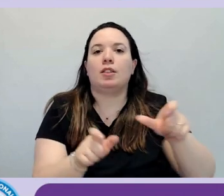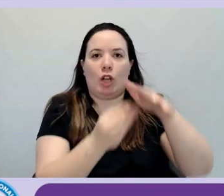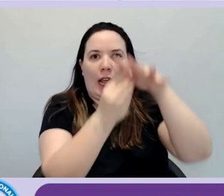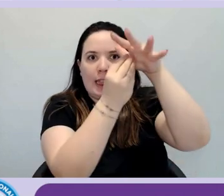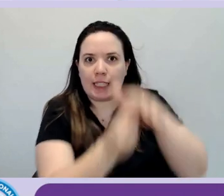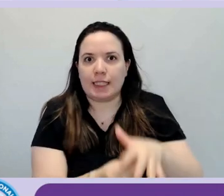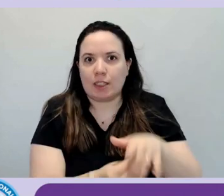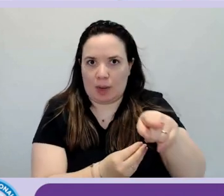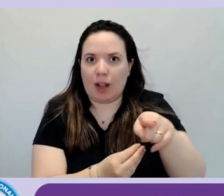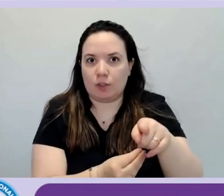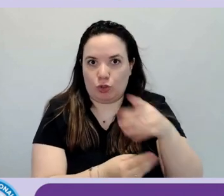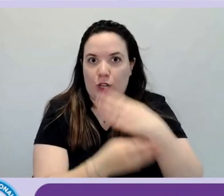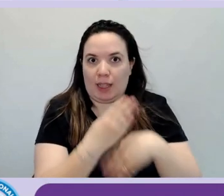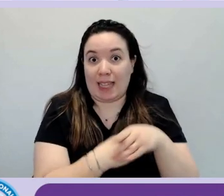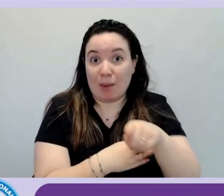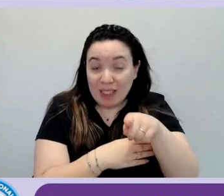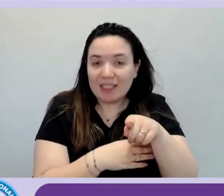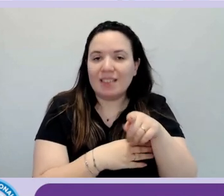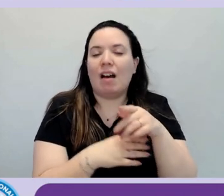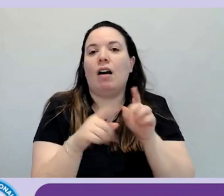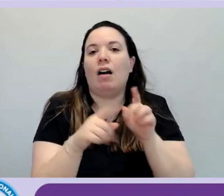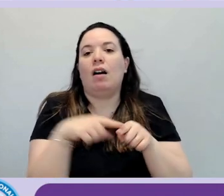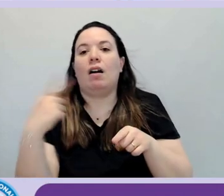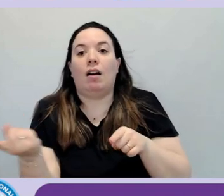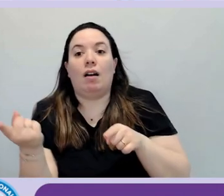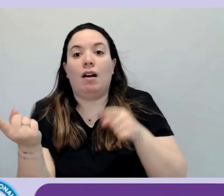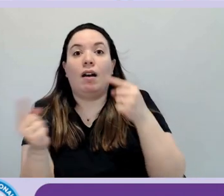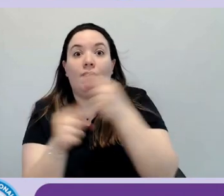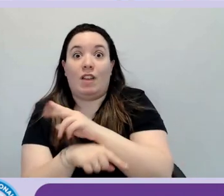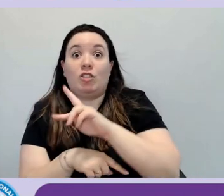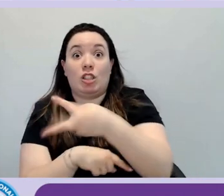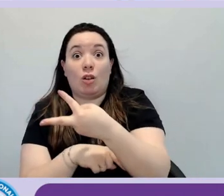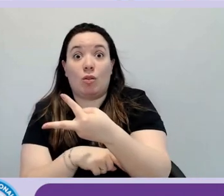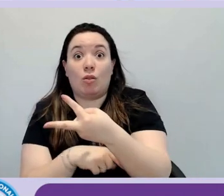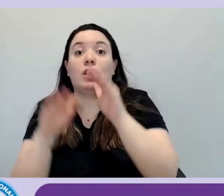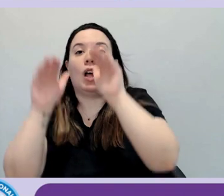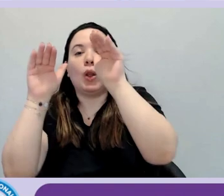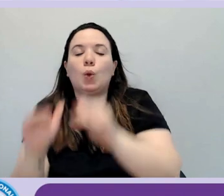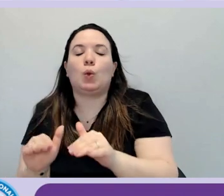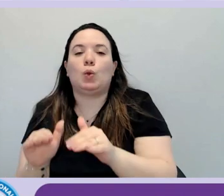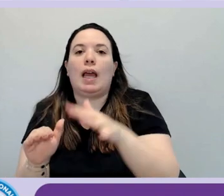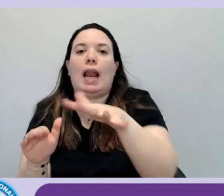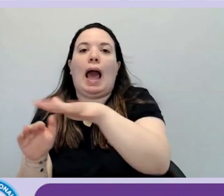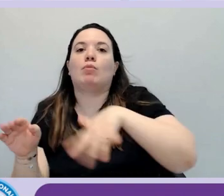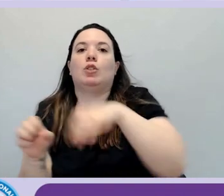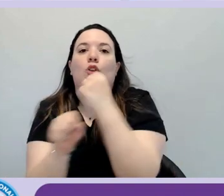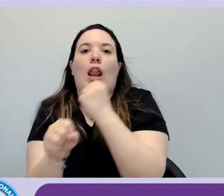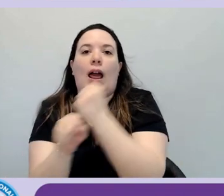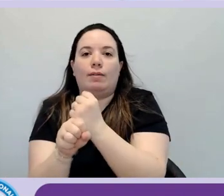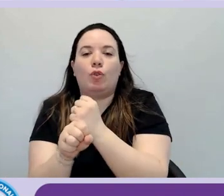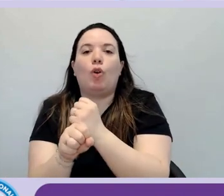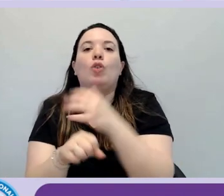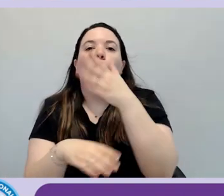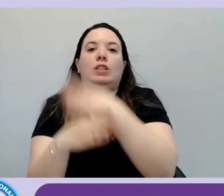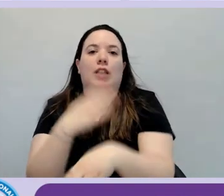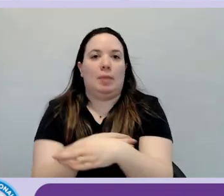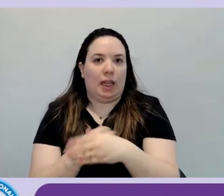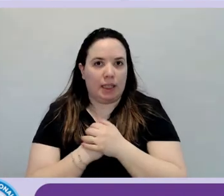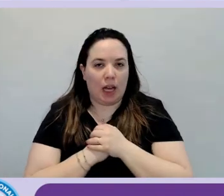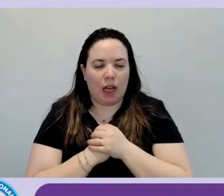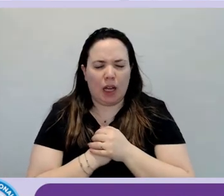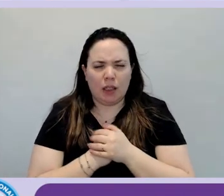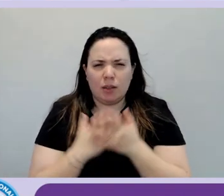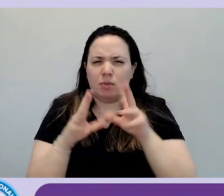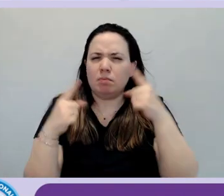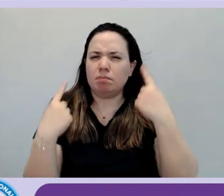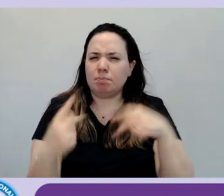la discriminazione in ambito di lavoro tra cui anche in ambito di disabilità. Quindi che significa? Che se noi